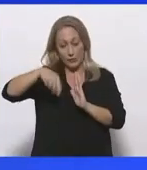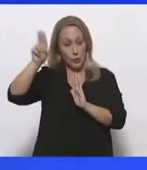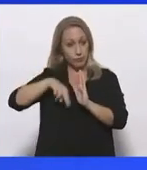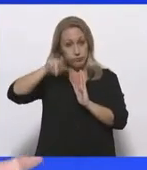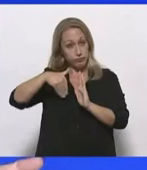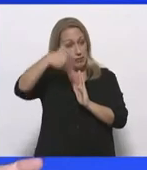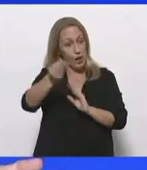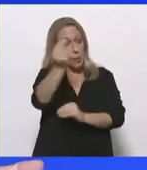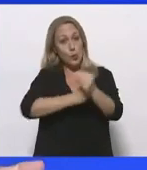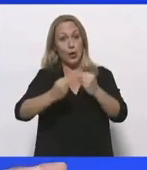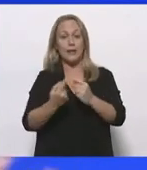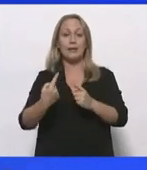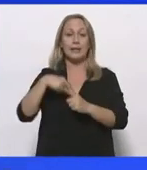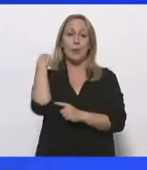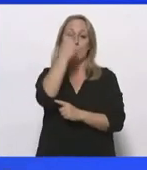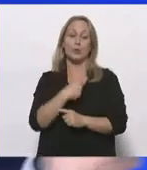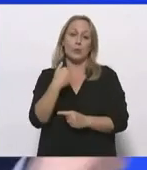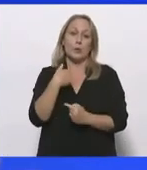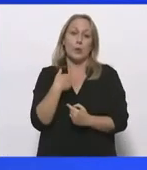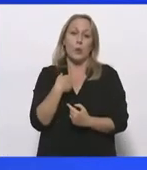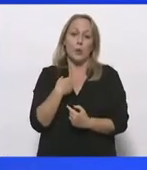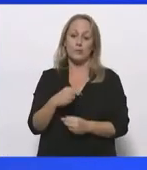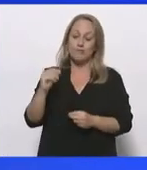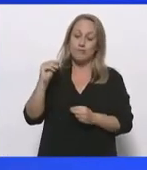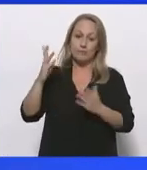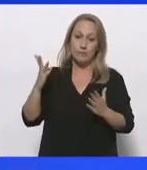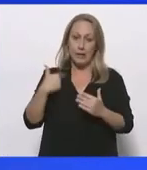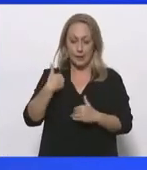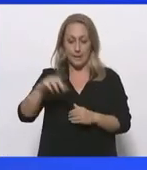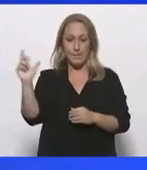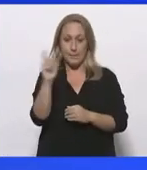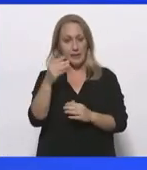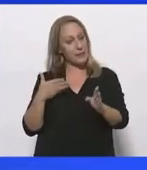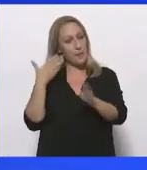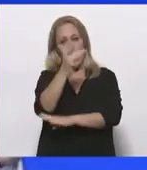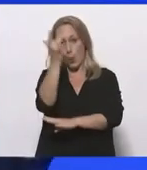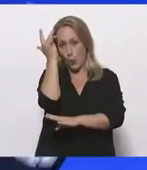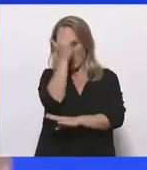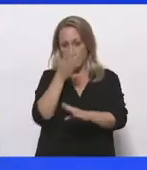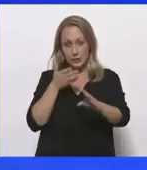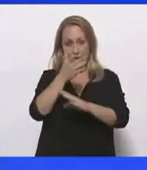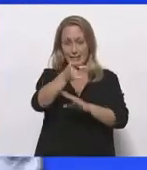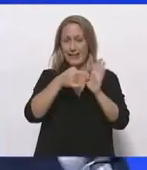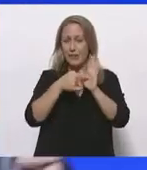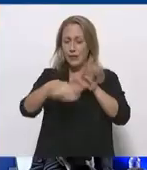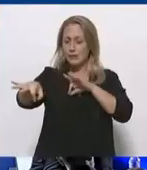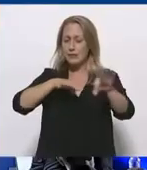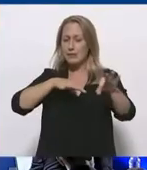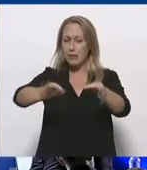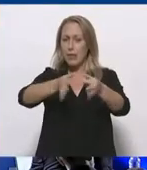είναι και ένα προσωπικό μου στοίχημα αυτό. Θα βρεθώ μάλιστα εντός των επόμενων μηνών στην Κοζάνη για να παρουσιάσουμε πολύ αναλυτικά το σχέδιό μας και να